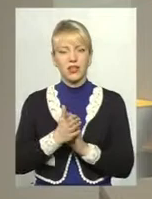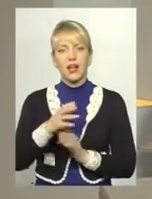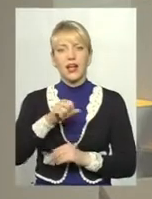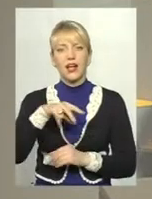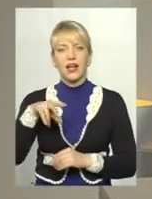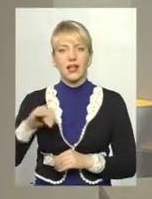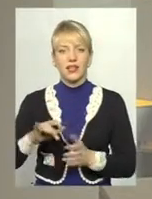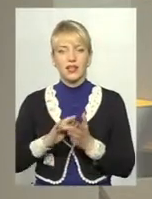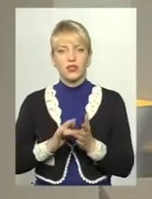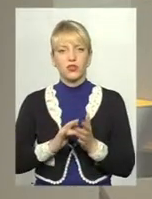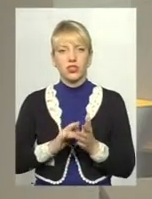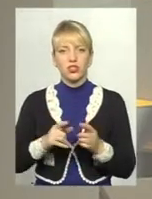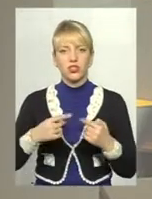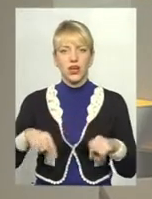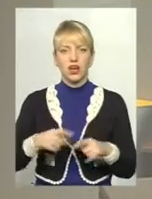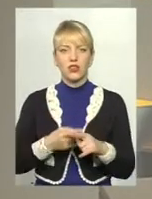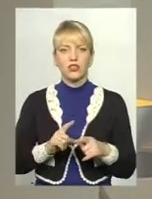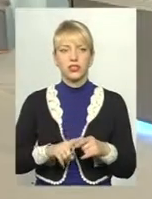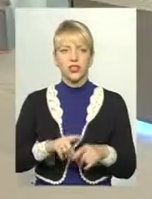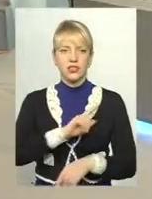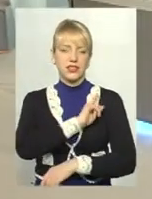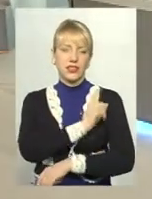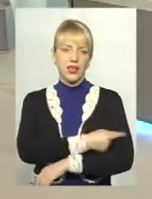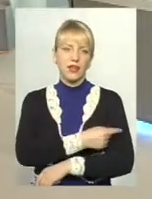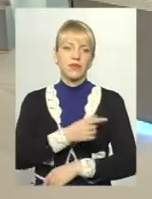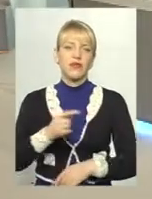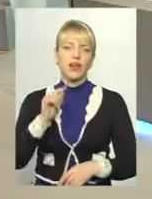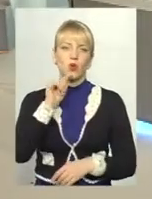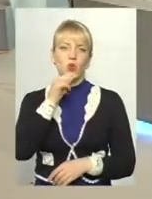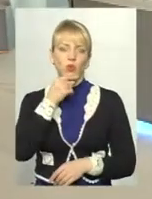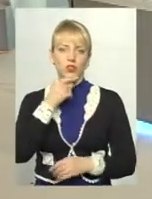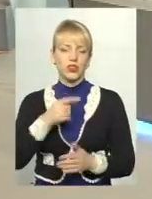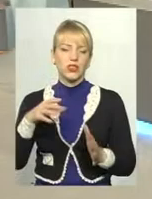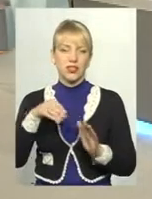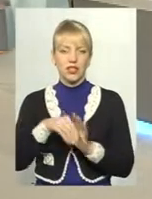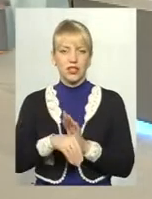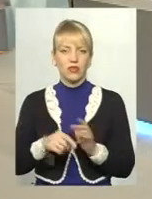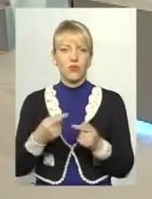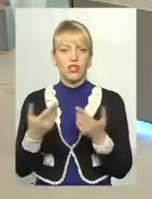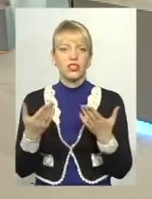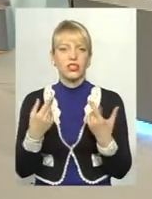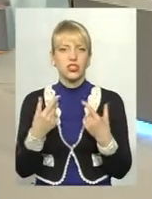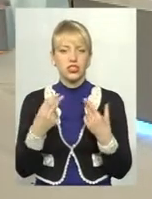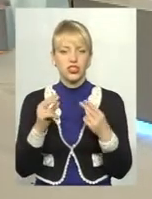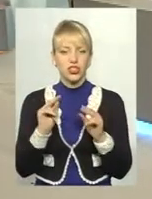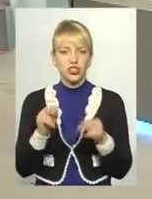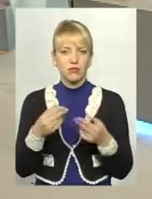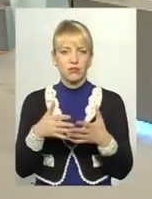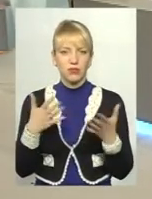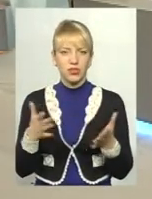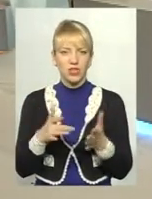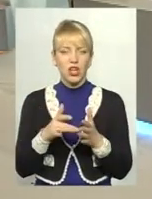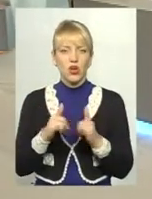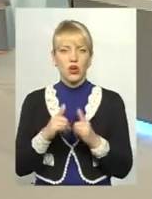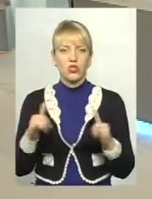туристична галузь – це така дуже сильна економічна складова. Чим більш розвинена туристична